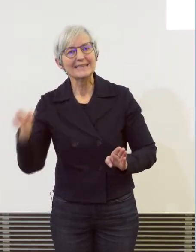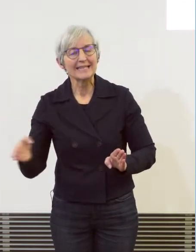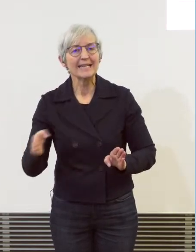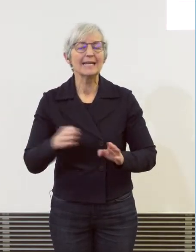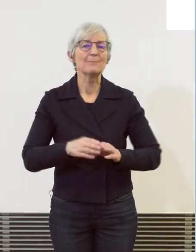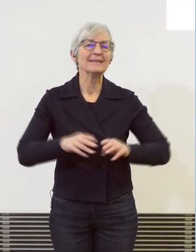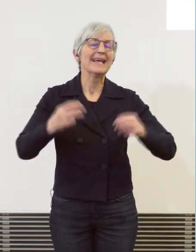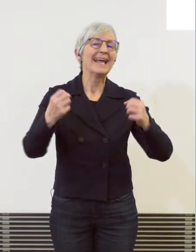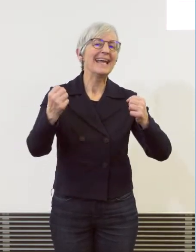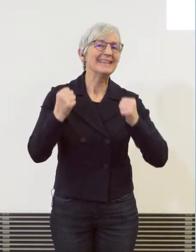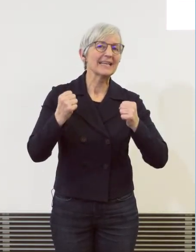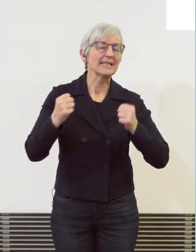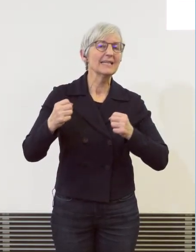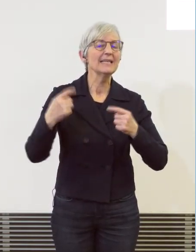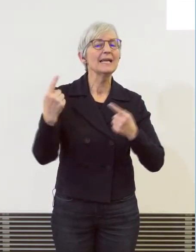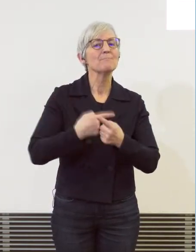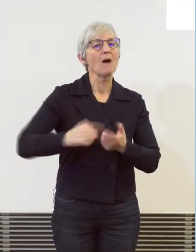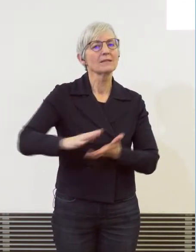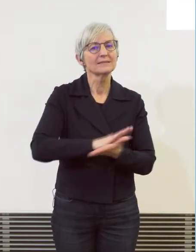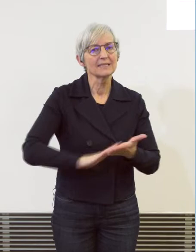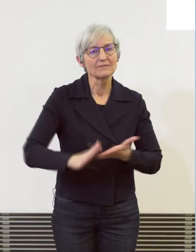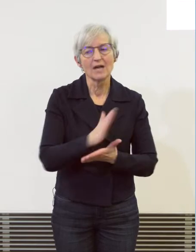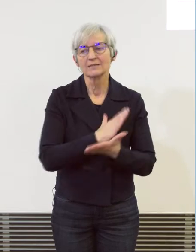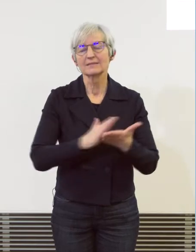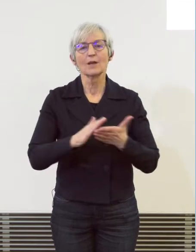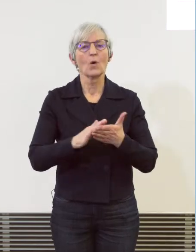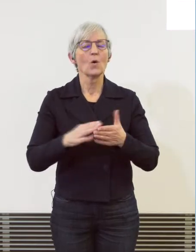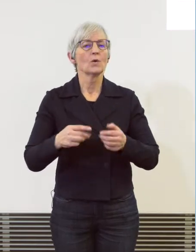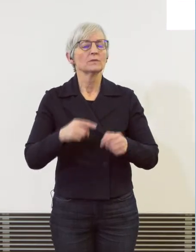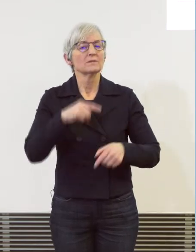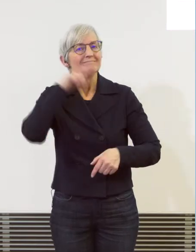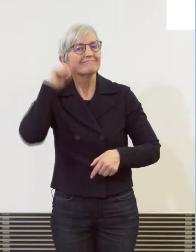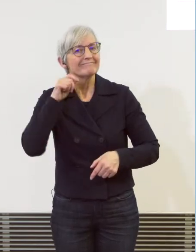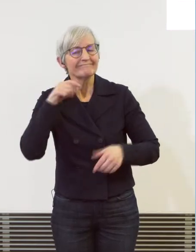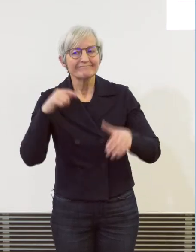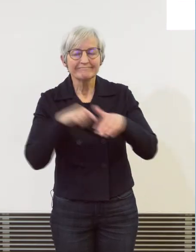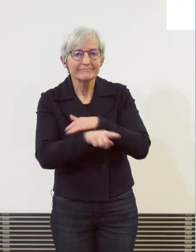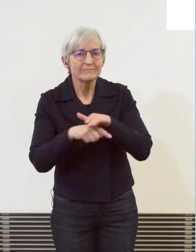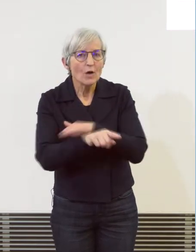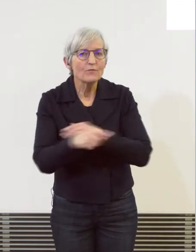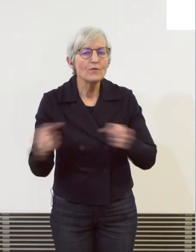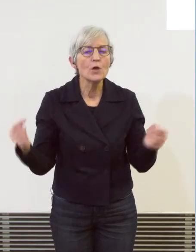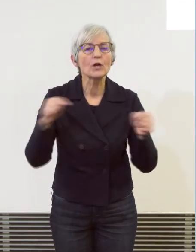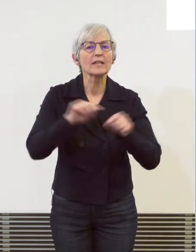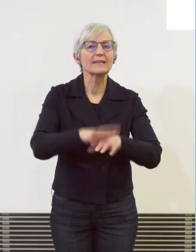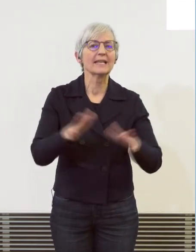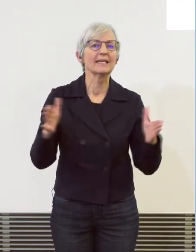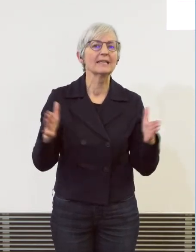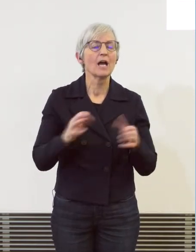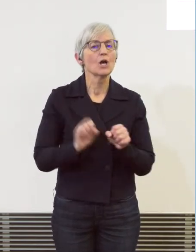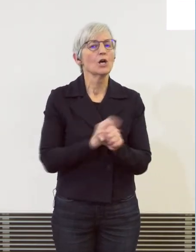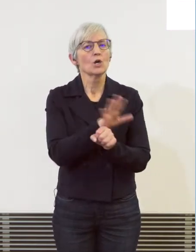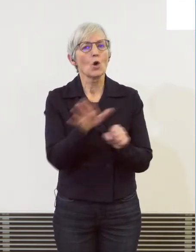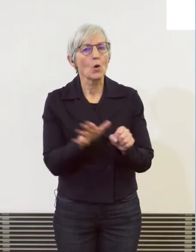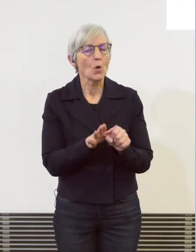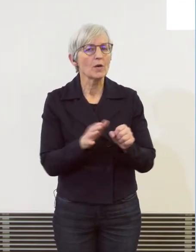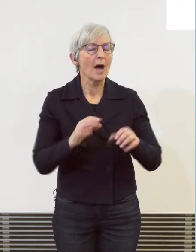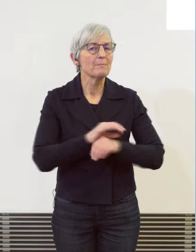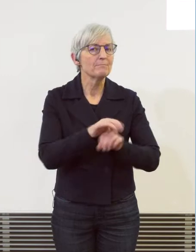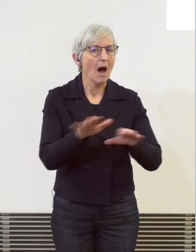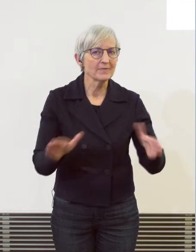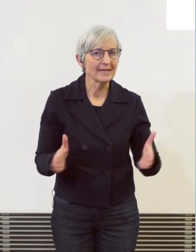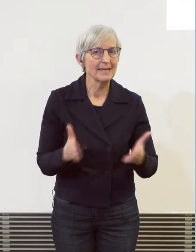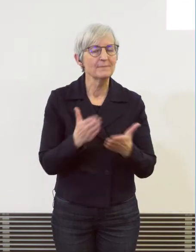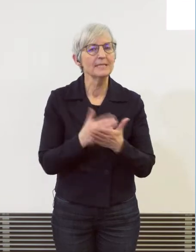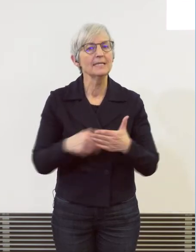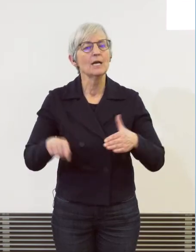und jetzt in unserem speziellen Fall neben dem Bezug des POZ passiert. Darum nochmals vielen herzlichen Dank. Wir sind jetzt sehr gerne offen für